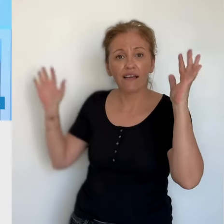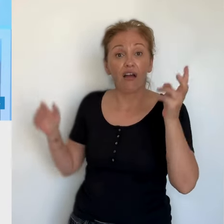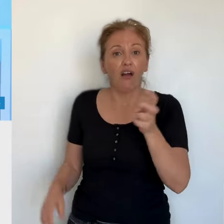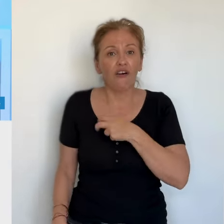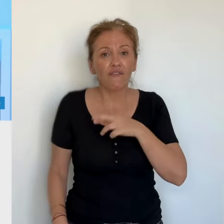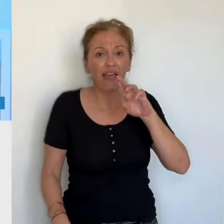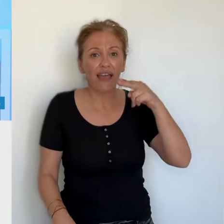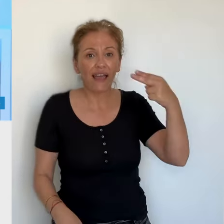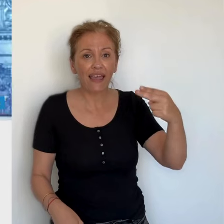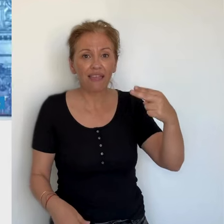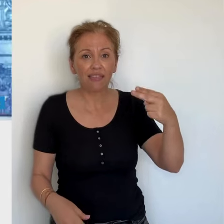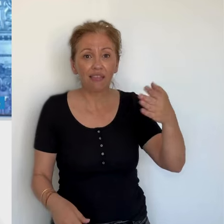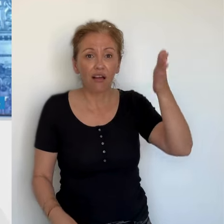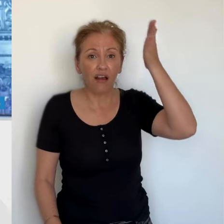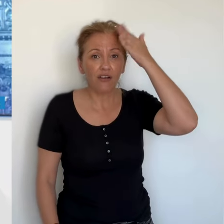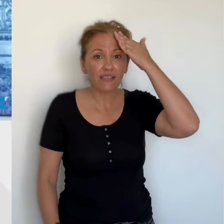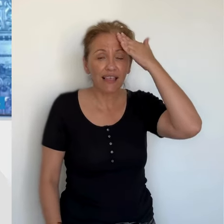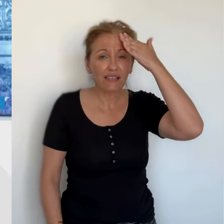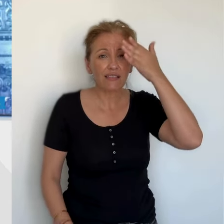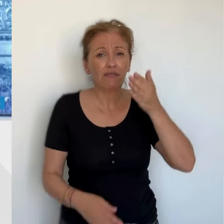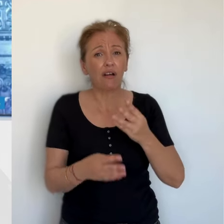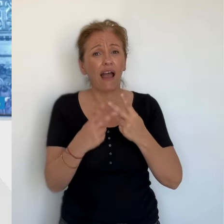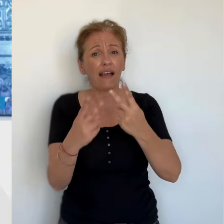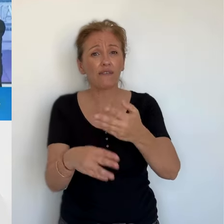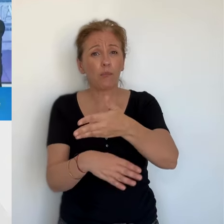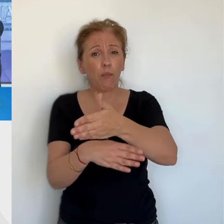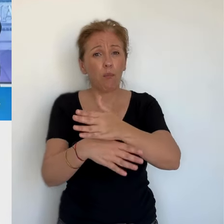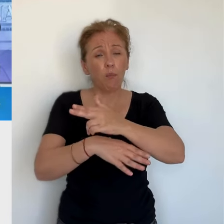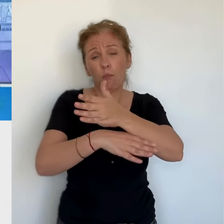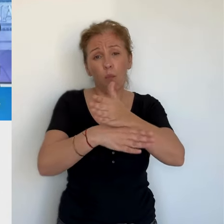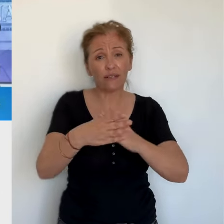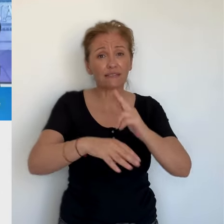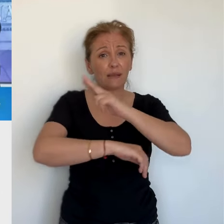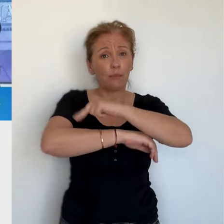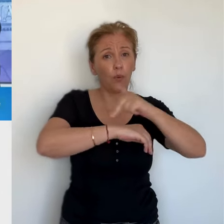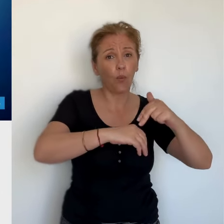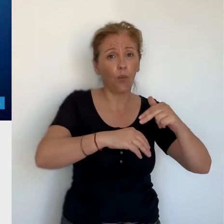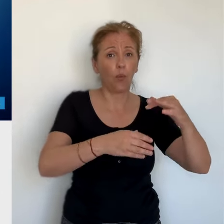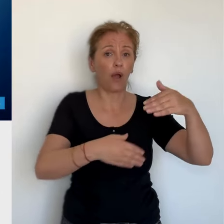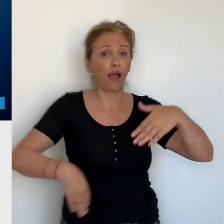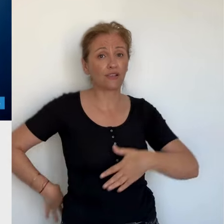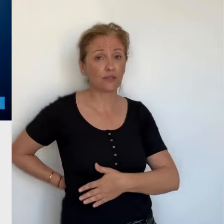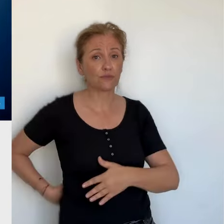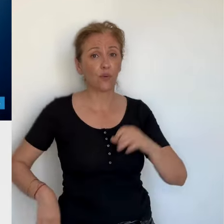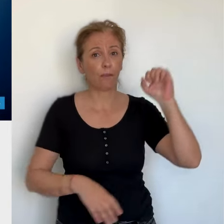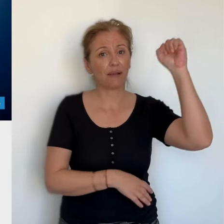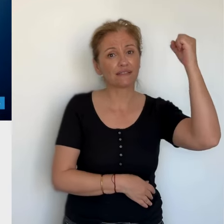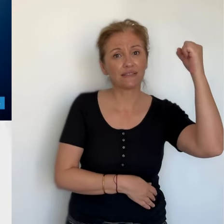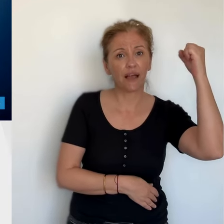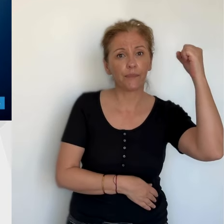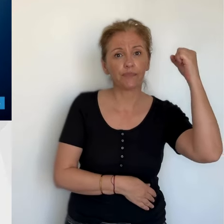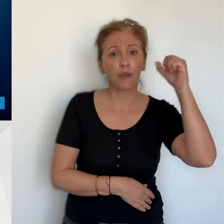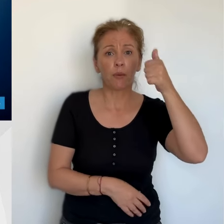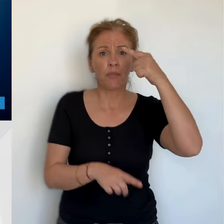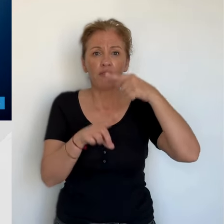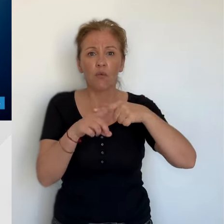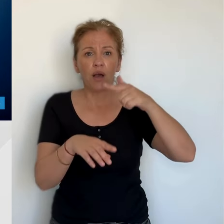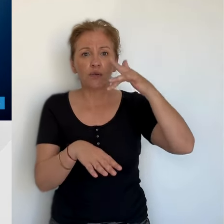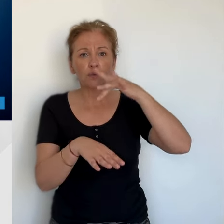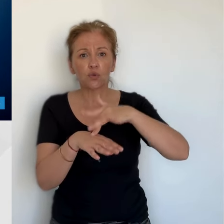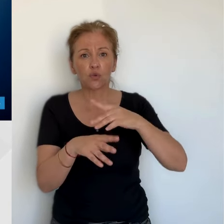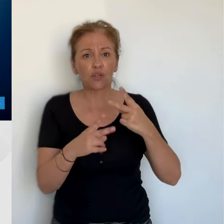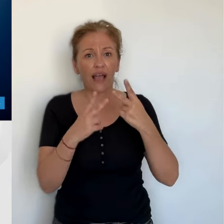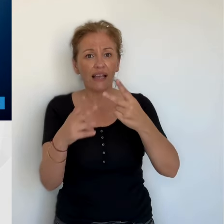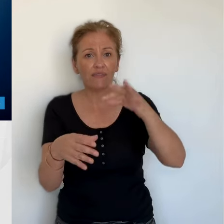Gilles Simiol, il faut voter Colombagne, faut voter Marcandj, il y a quoi vivre et qu Célagne ? En ce qui me concerne, c'est une évidence. Enfin, le RN arrive en tête dans la